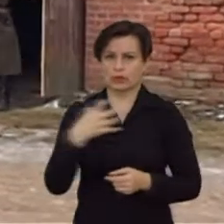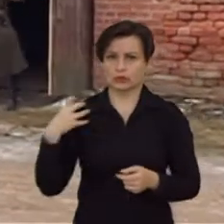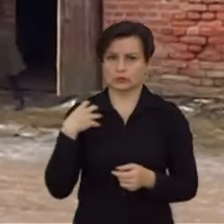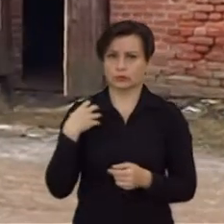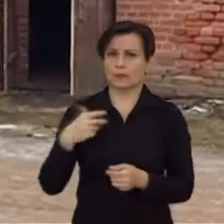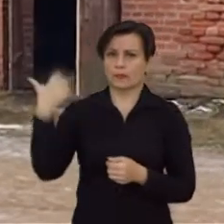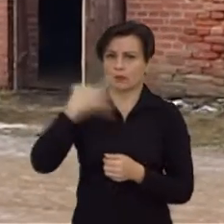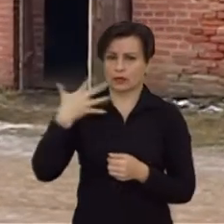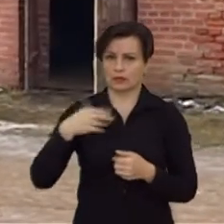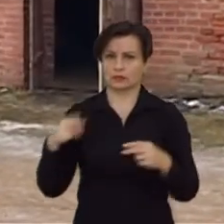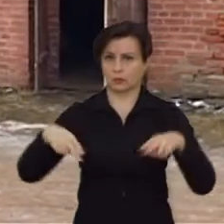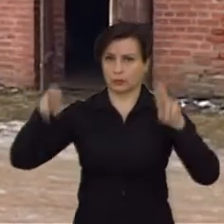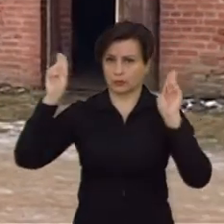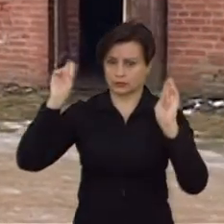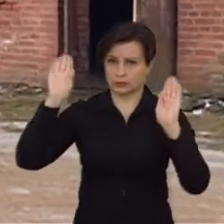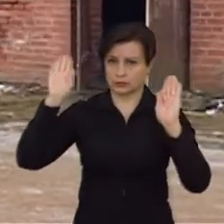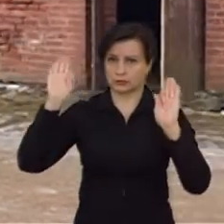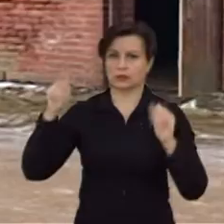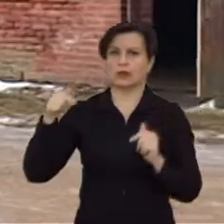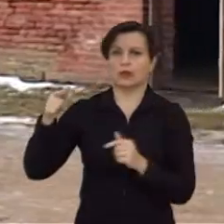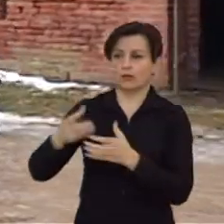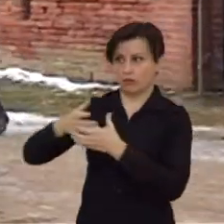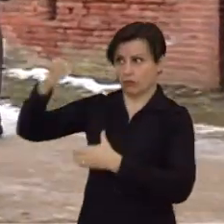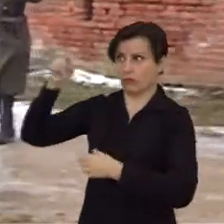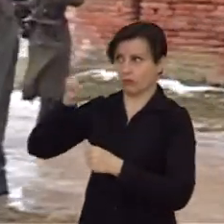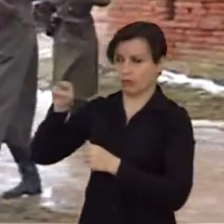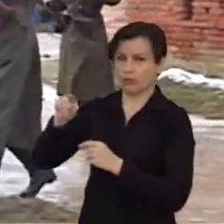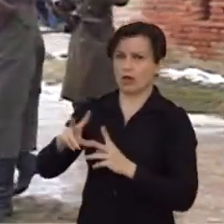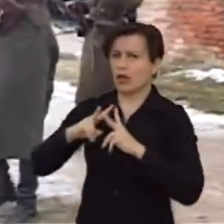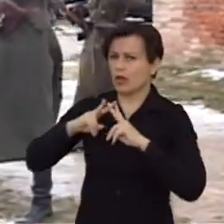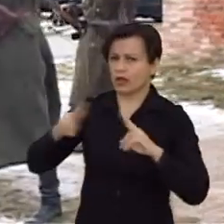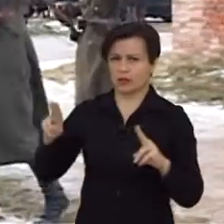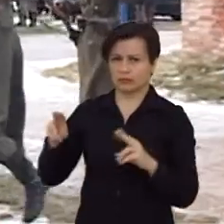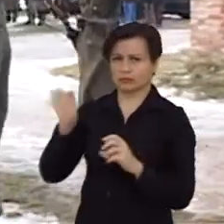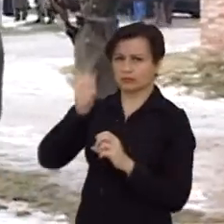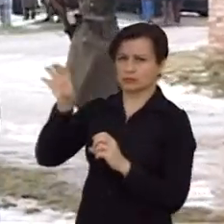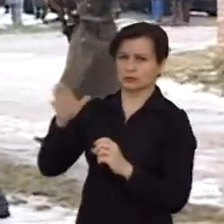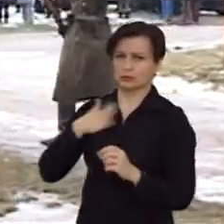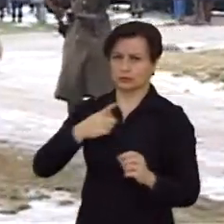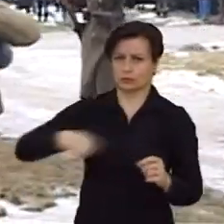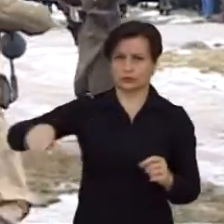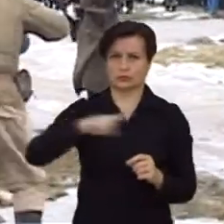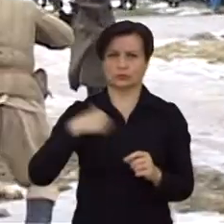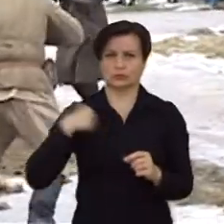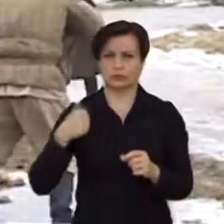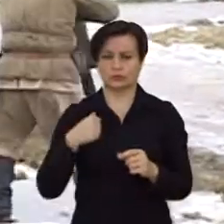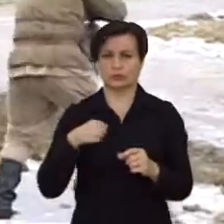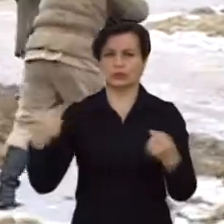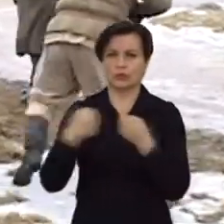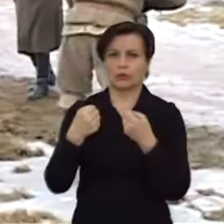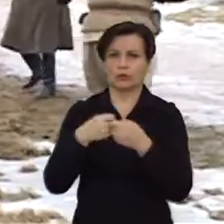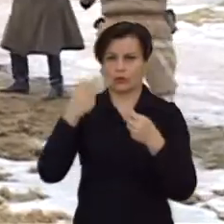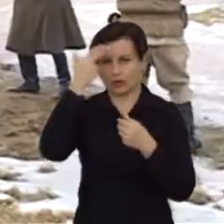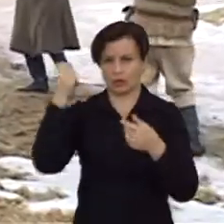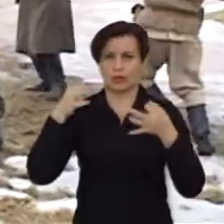judėjimo vadų. Dar apie tiek pat legalizavosi. Tačiau šis bokštas yra tarsi simbolis mūsų krašto žmonių kovos už